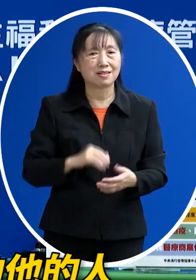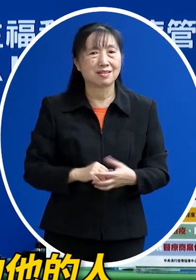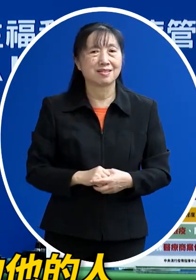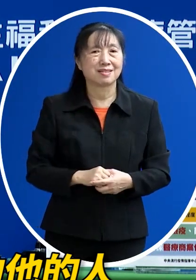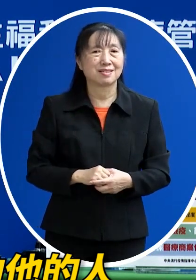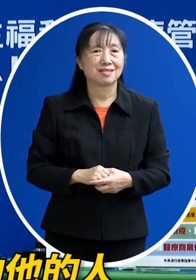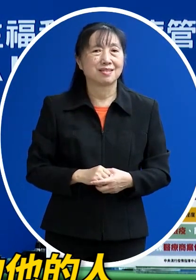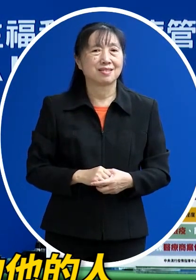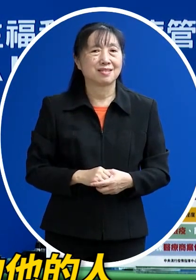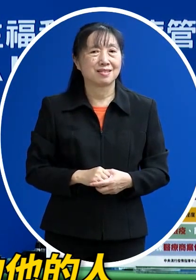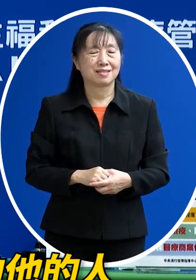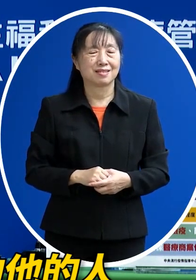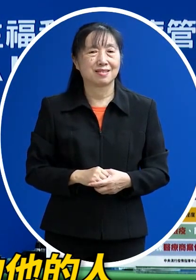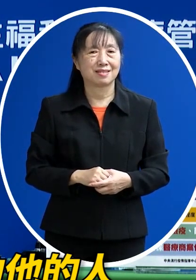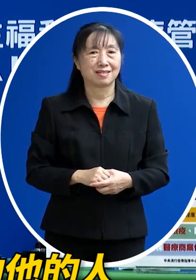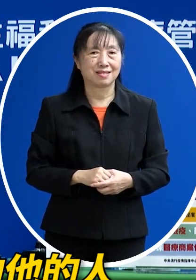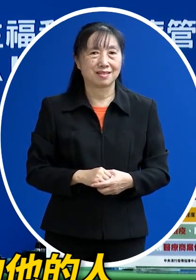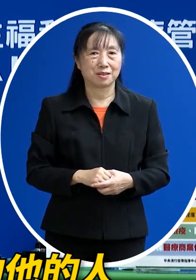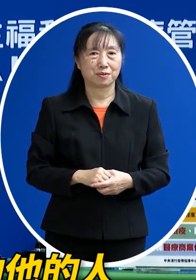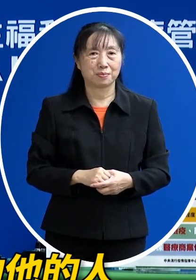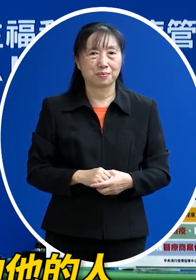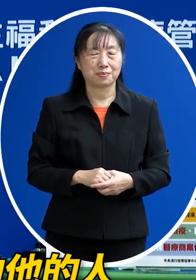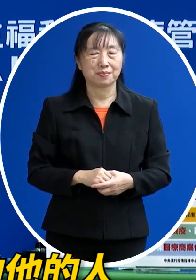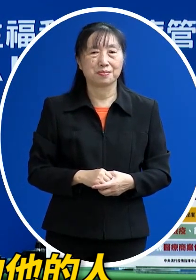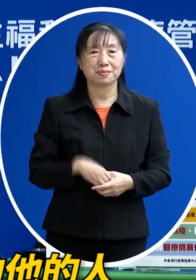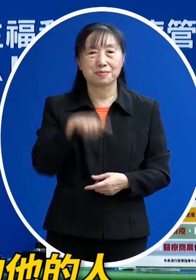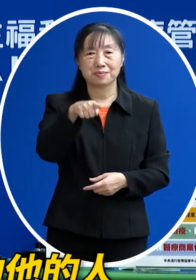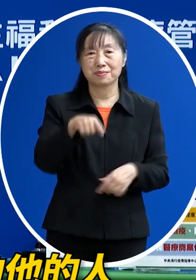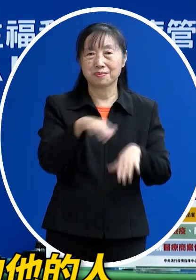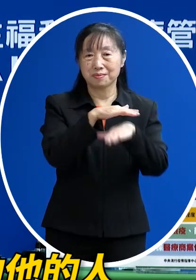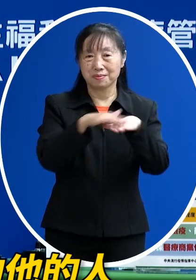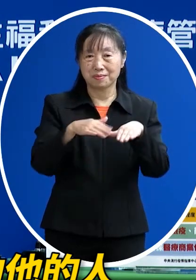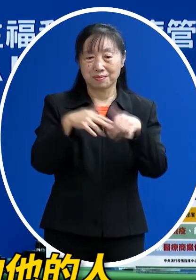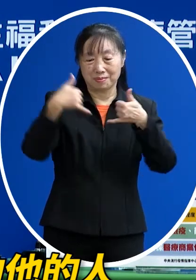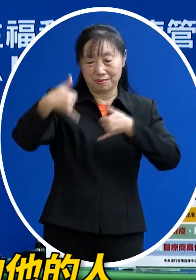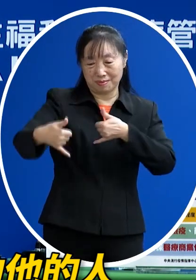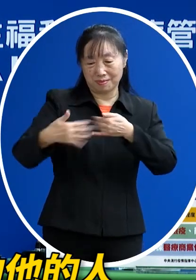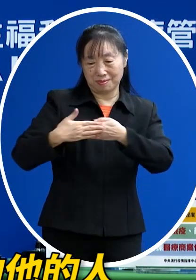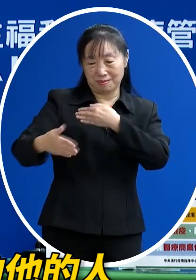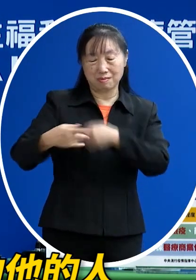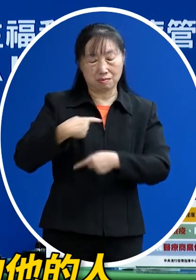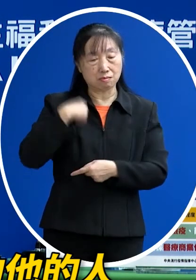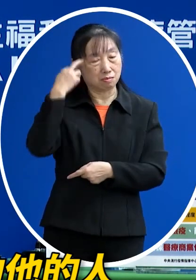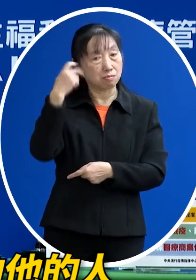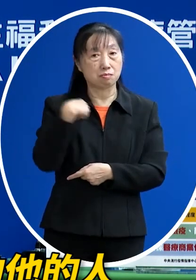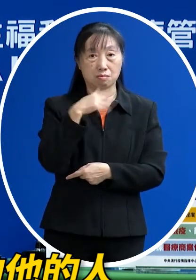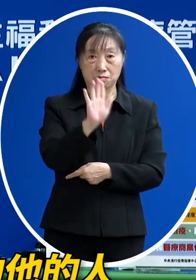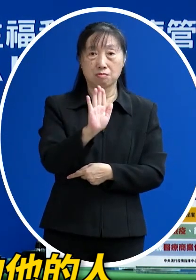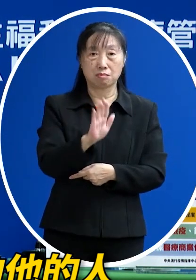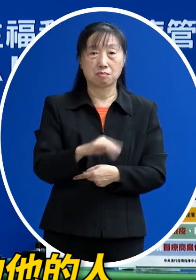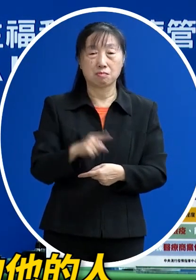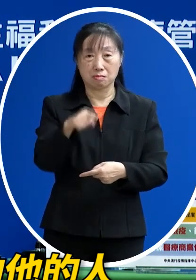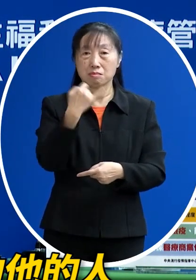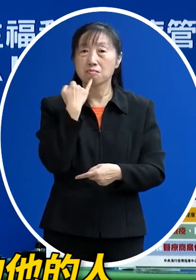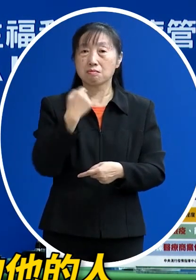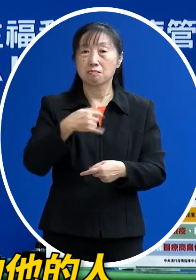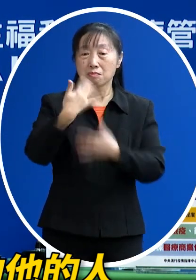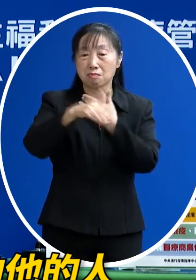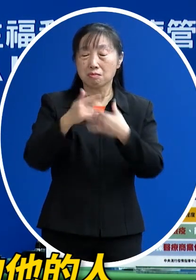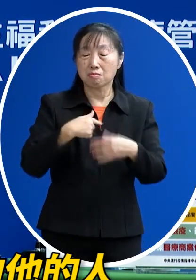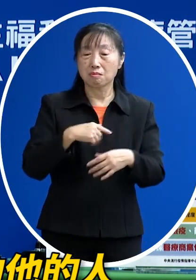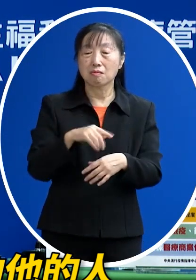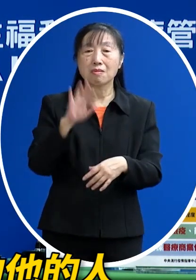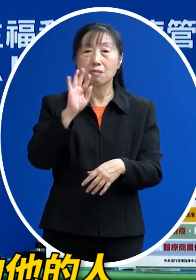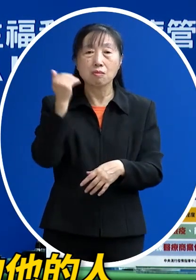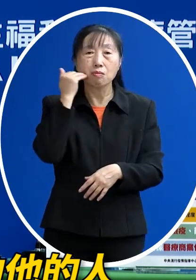至於安全距離 我認為是有了在那個時候 大家也可以看但有人會經